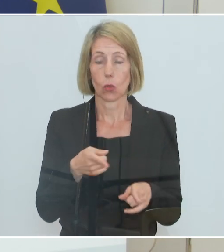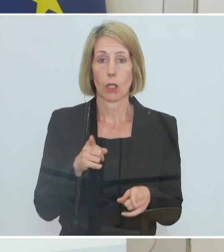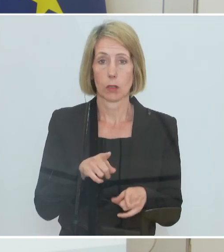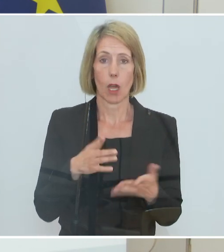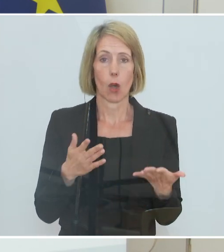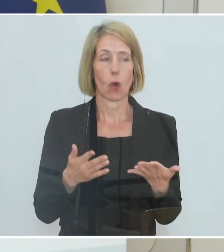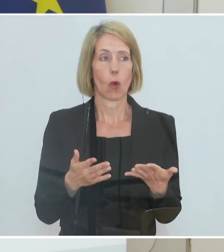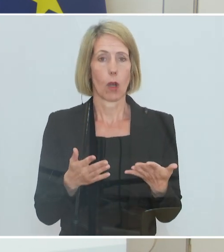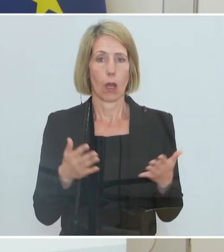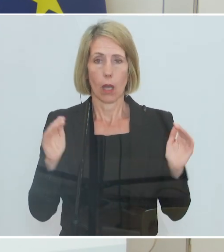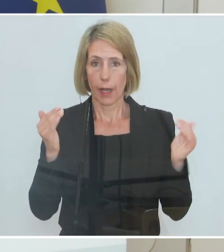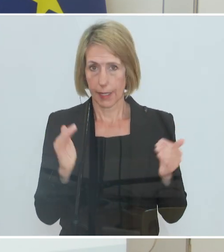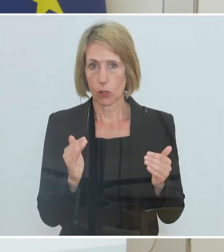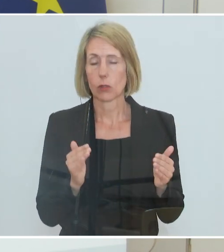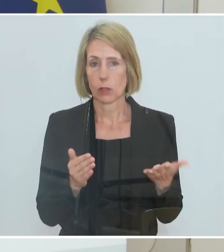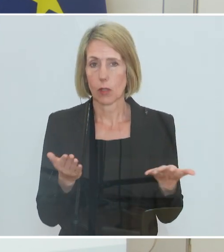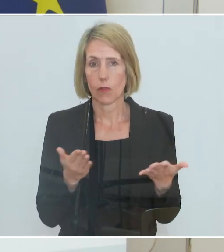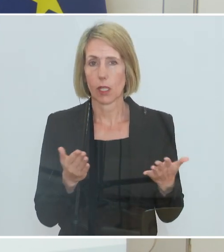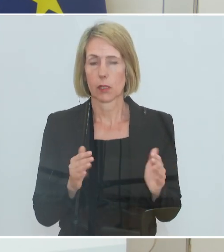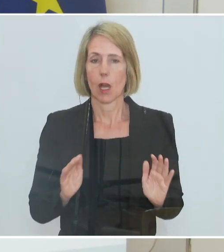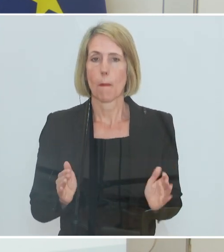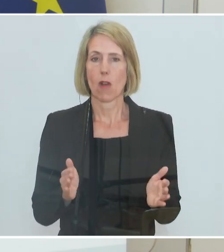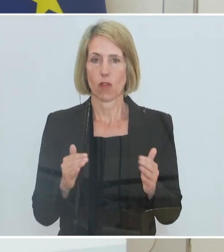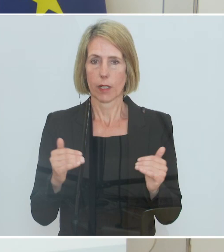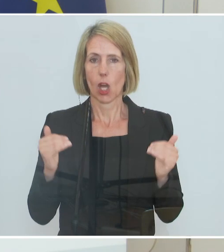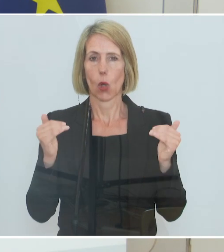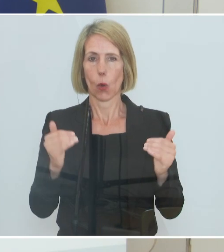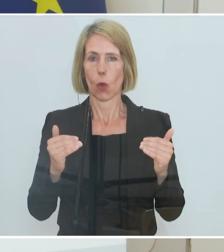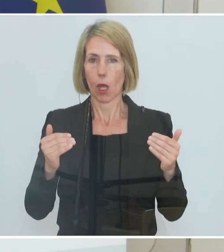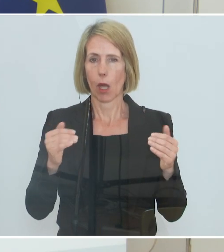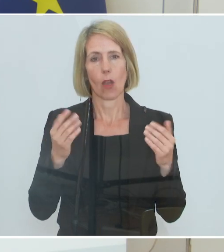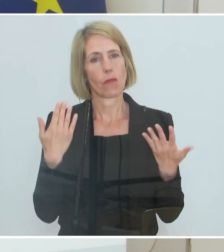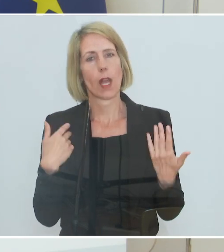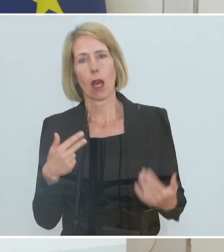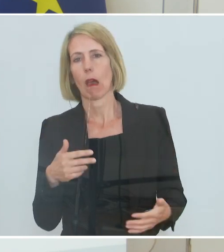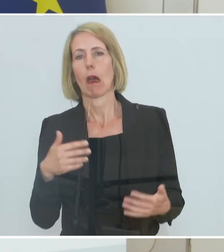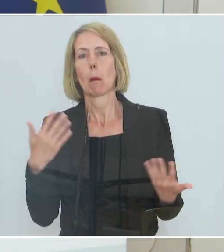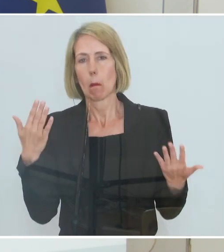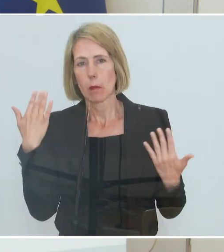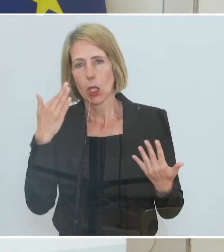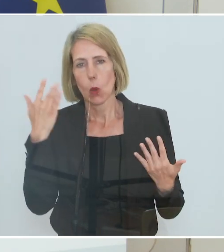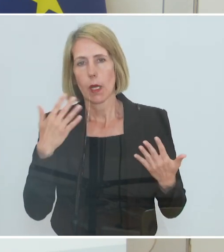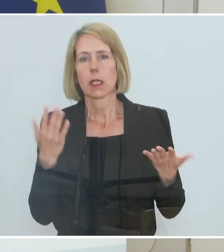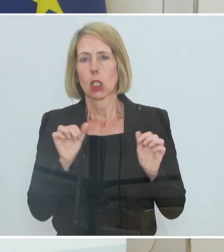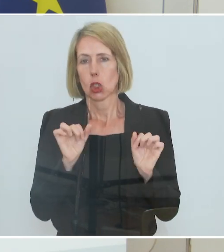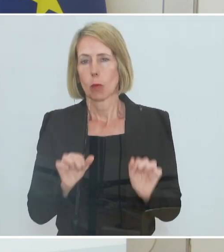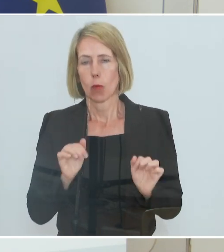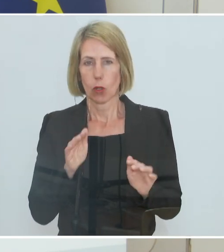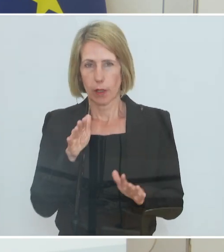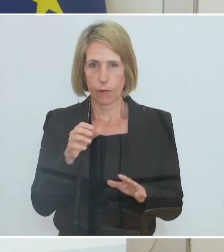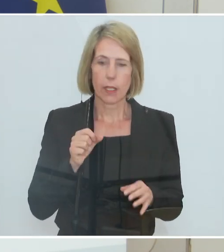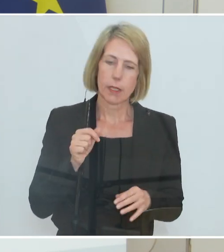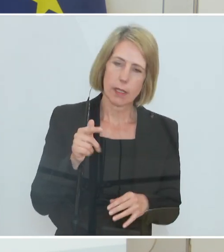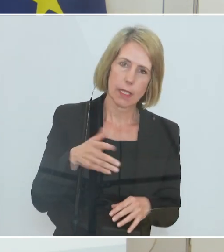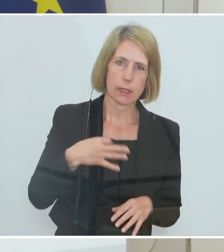reduzierte Förderhöhen ansetzt. Das wäre theoretisch möglich. Das wird auch in den nächsten Tagen noch technisch